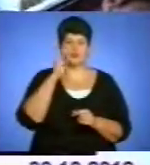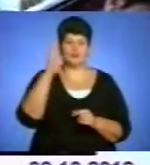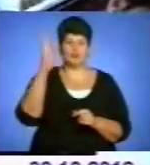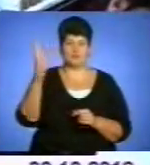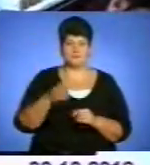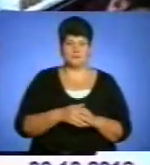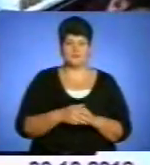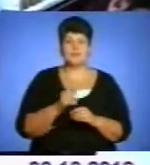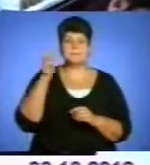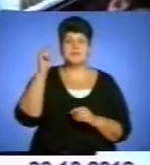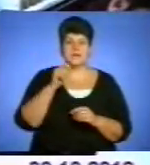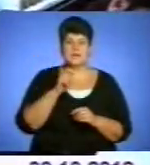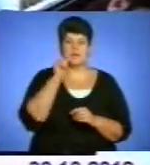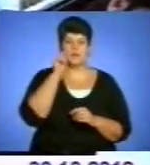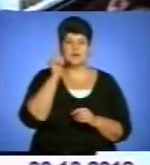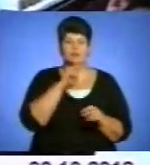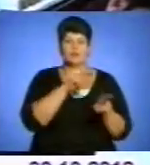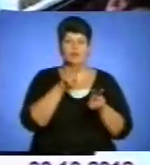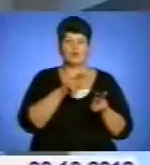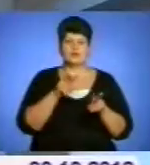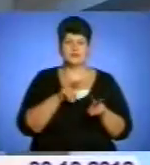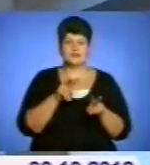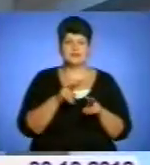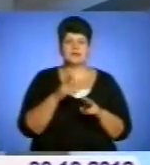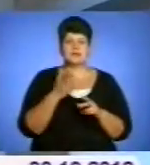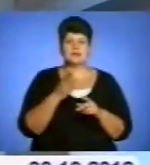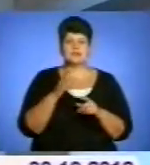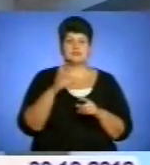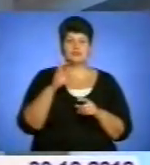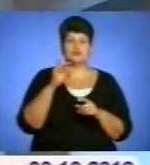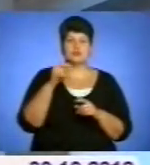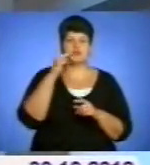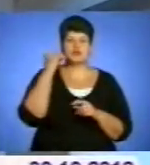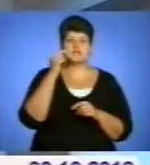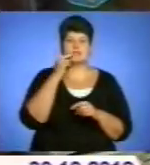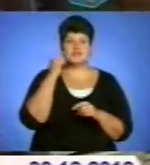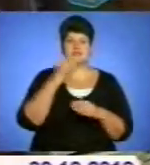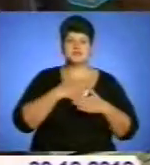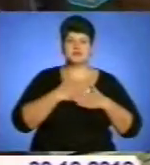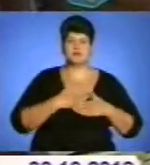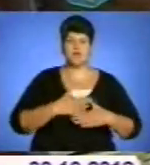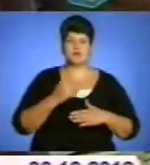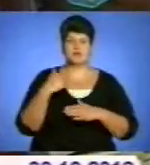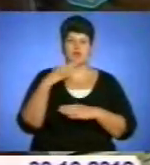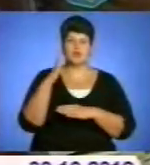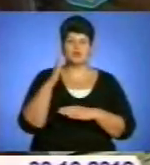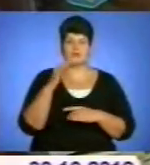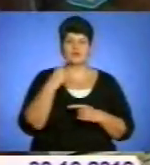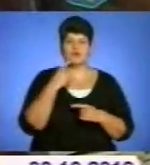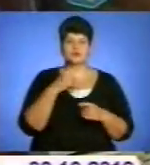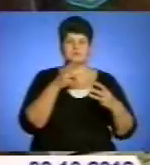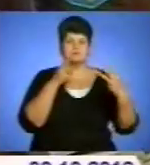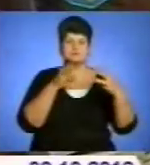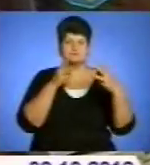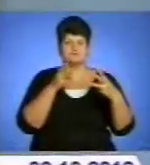Приїхали подивитись на парламентські перегони і північні сусіди України. Спостерігачі з Росії задоволені голосуванням. Кажуть, встановлення вебкабри